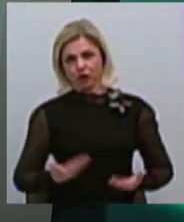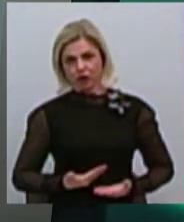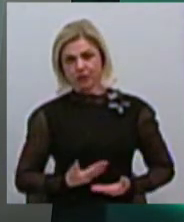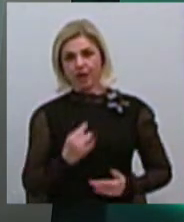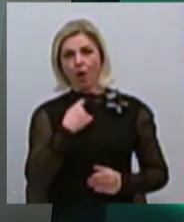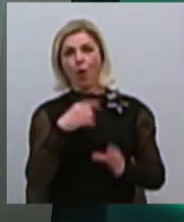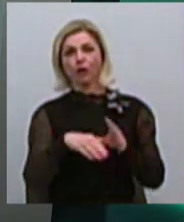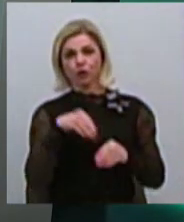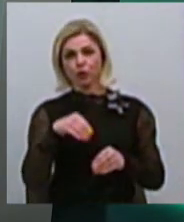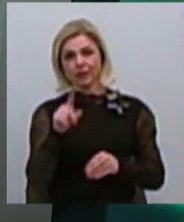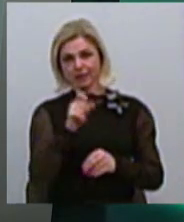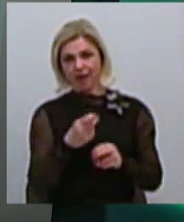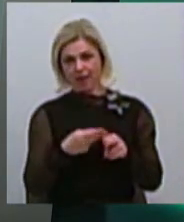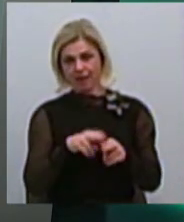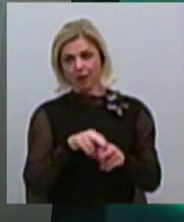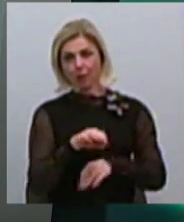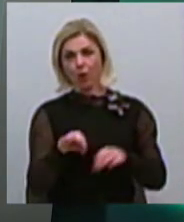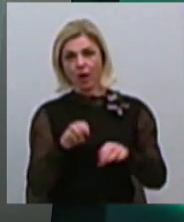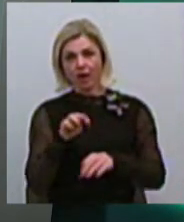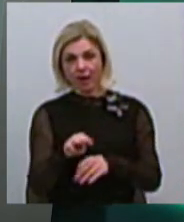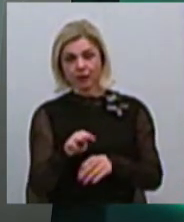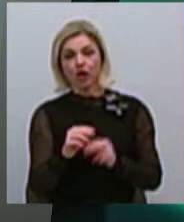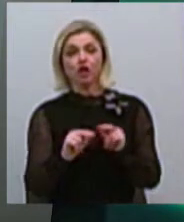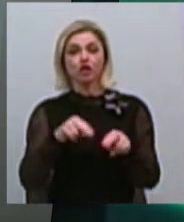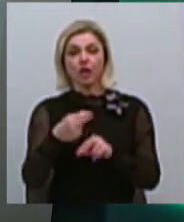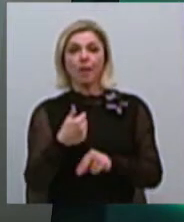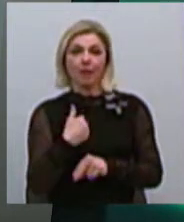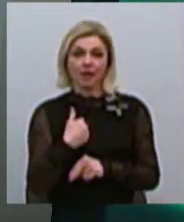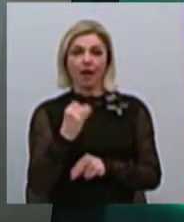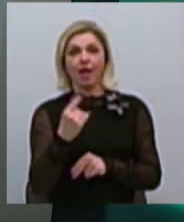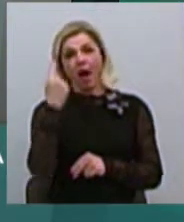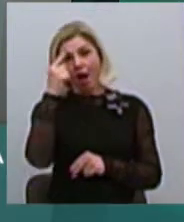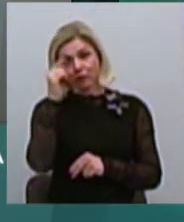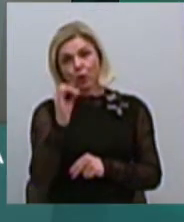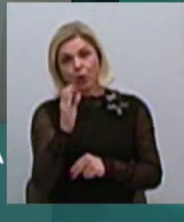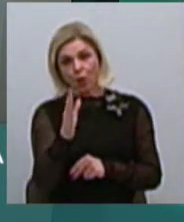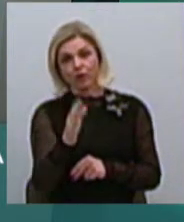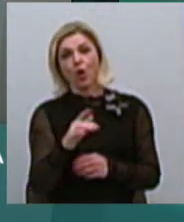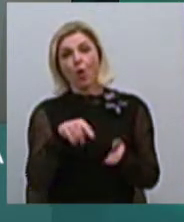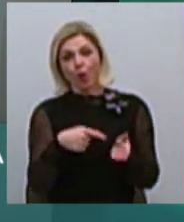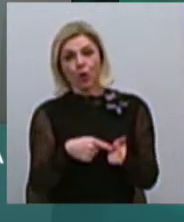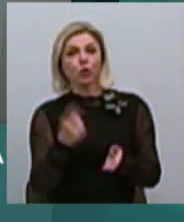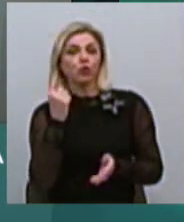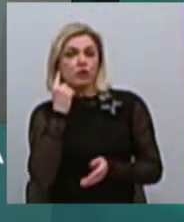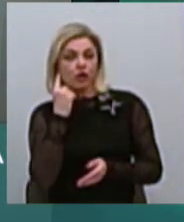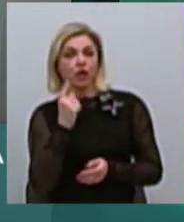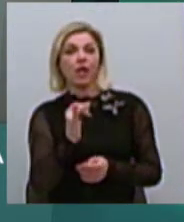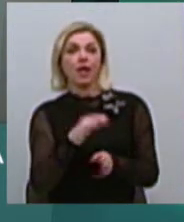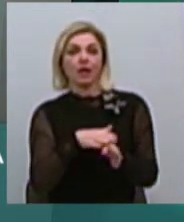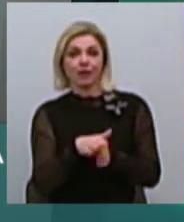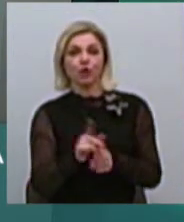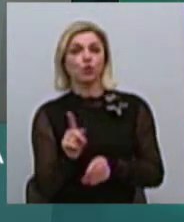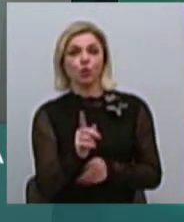услышали, условно говоря, через нас, через автора, через мене, через цих людей. Город услышав. Ми реализовали то, що на самом деле хотіли.